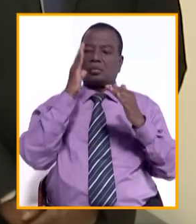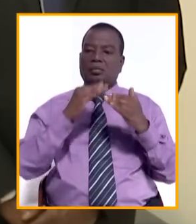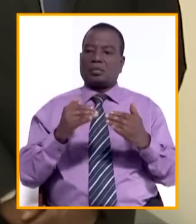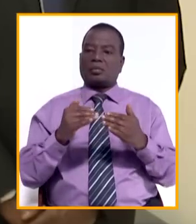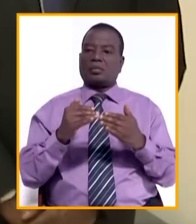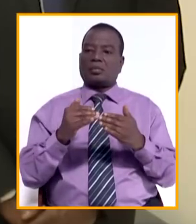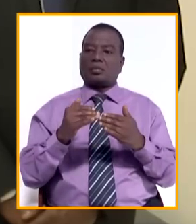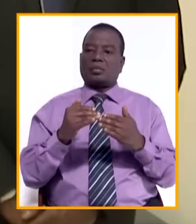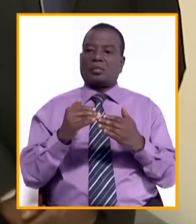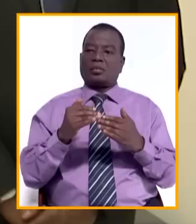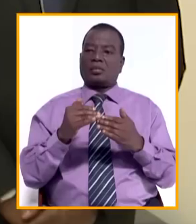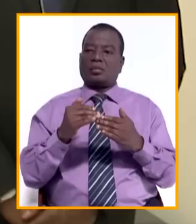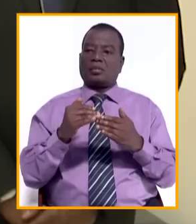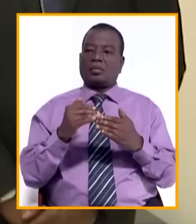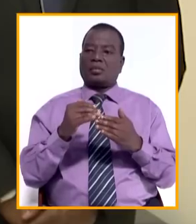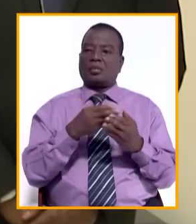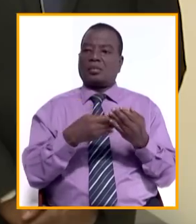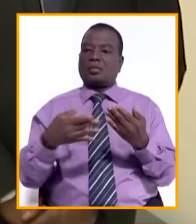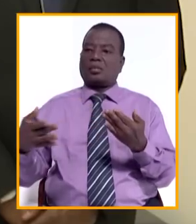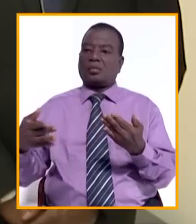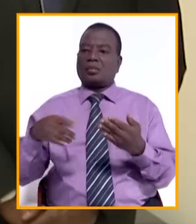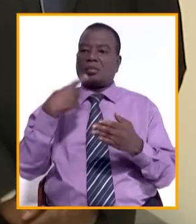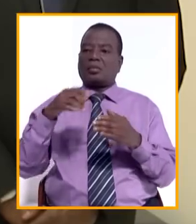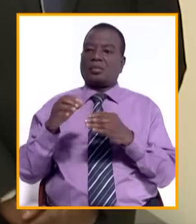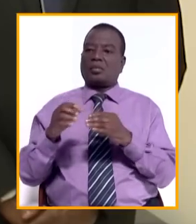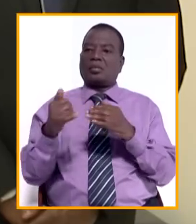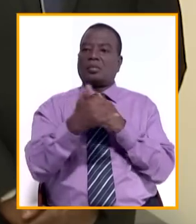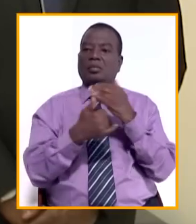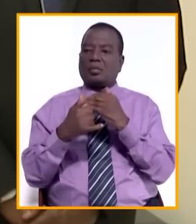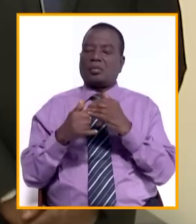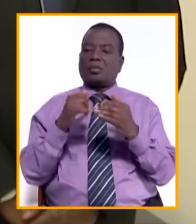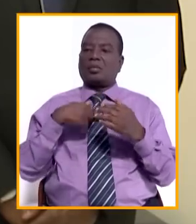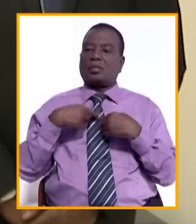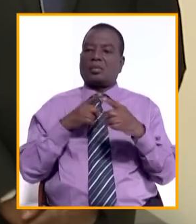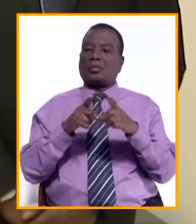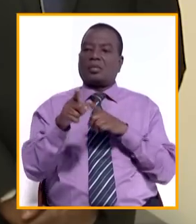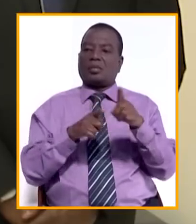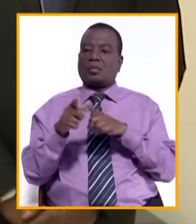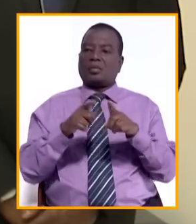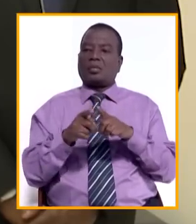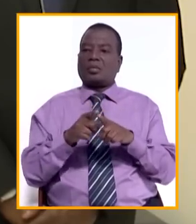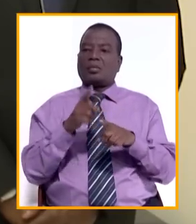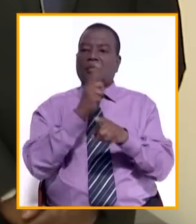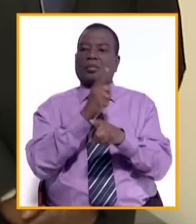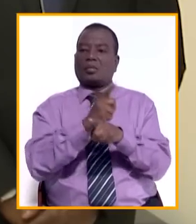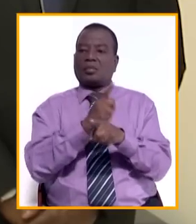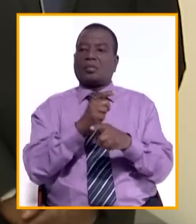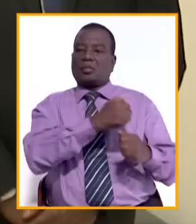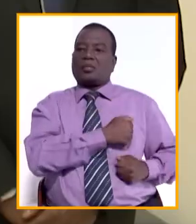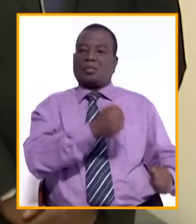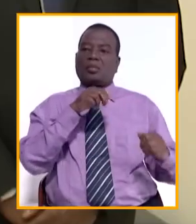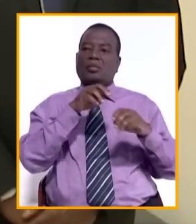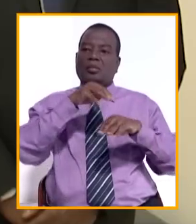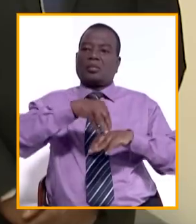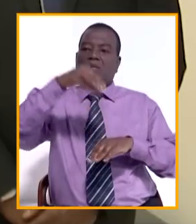dans la manière dont votre pays a géré la détention injuste de vos soldats au Mali.